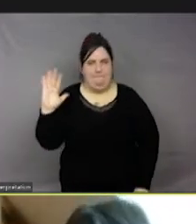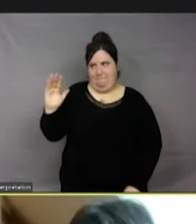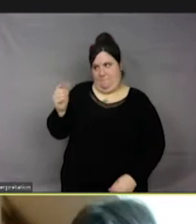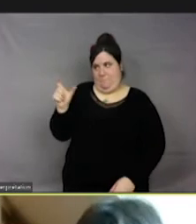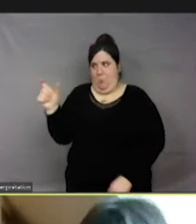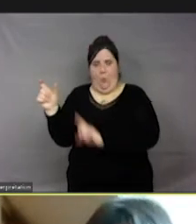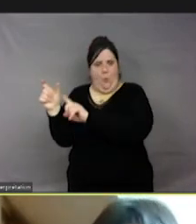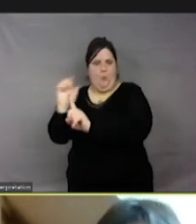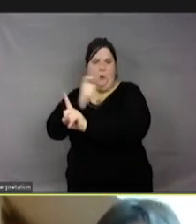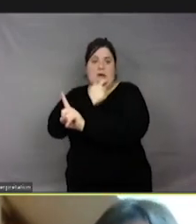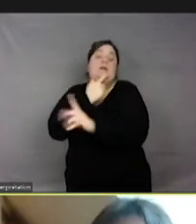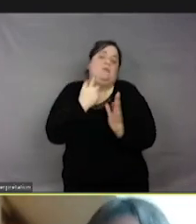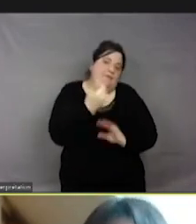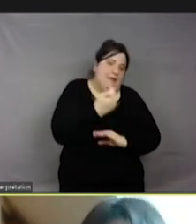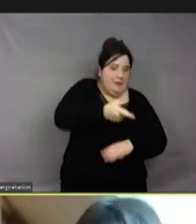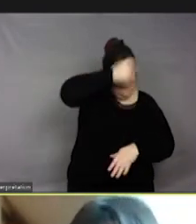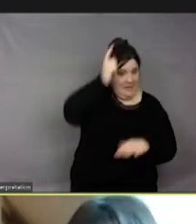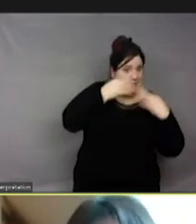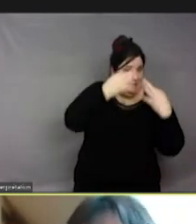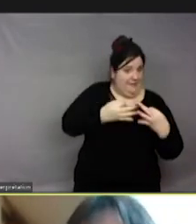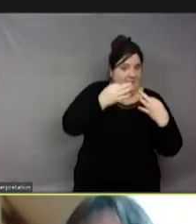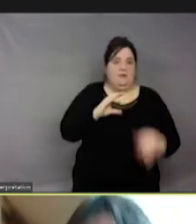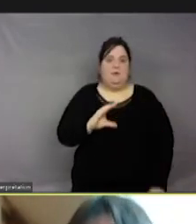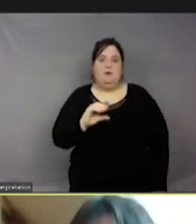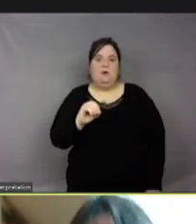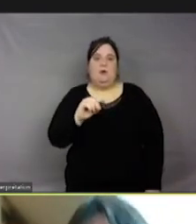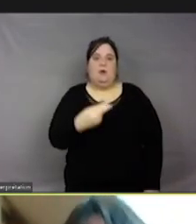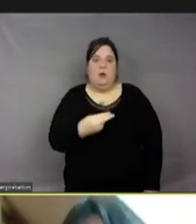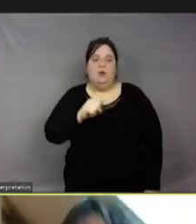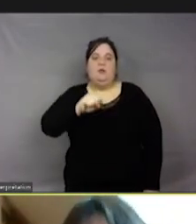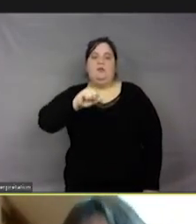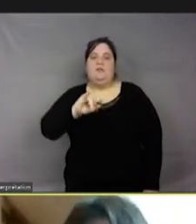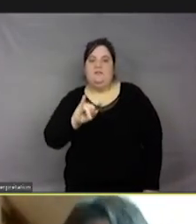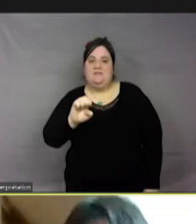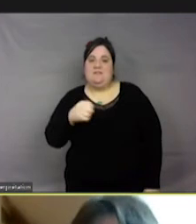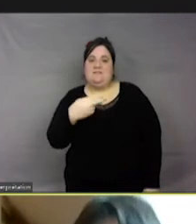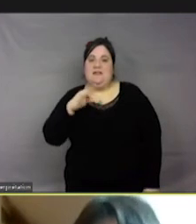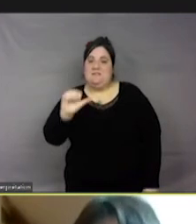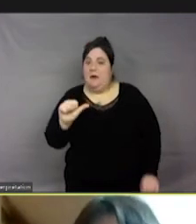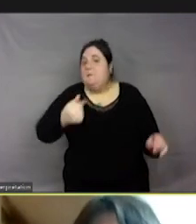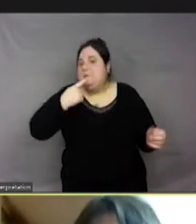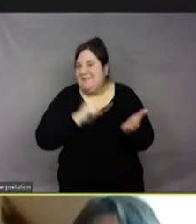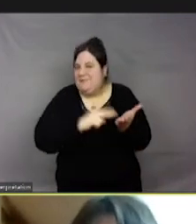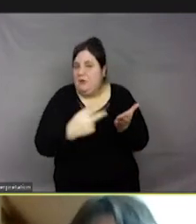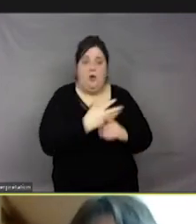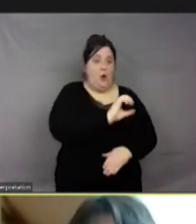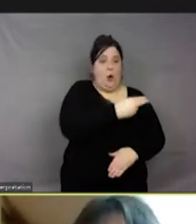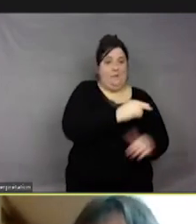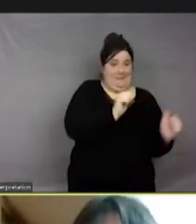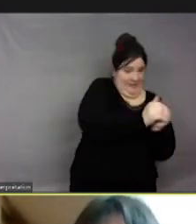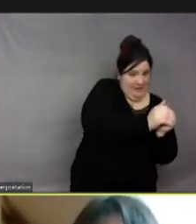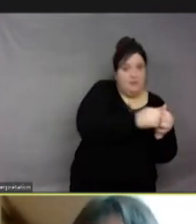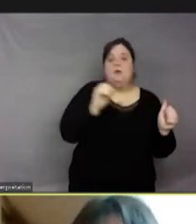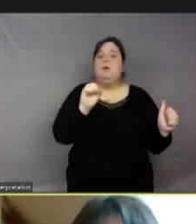anglais ? Ça vient également du latin classique « conscienta » avec « con » qui signifie « avec » « sienta » qui va donner connaissance,